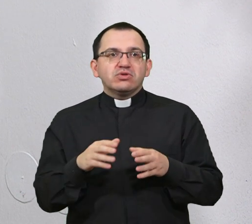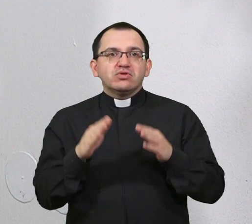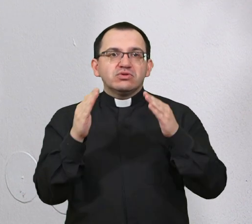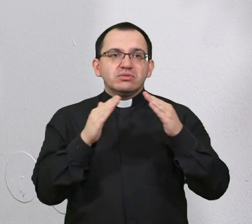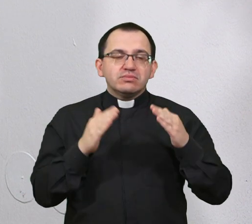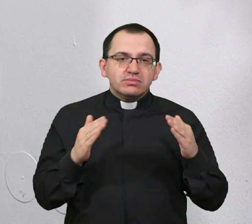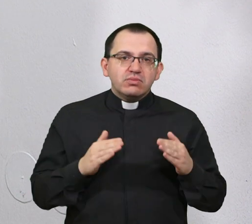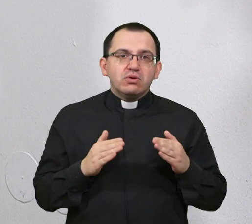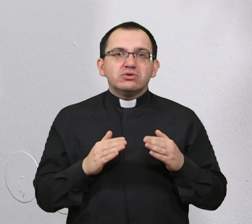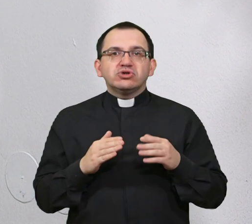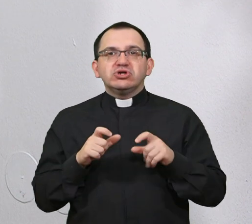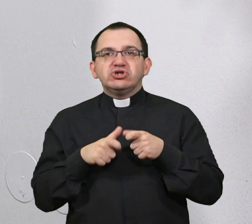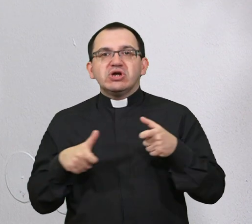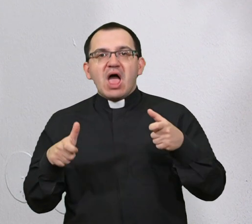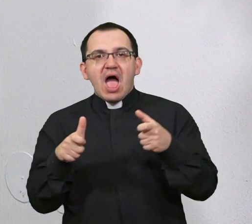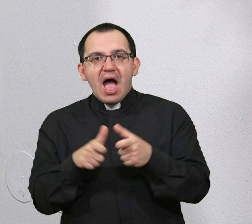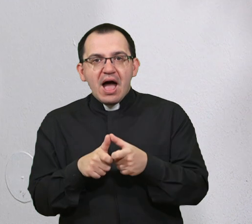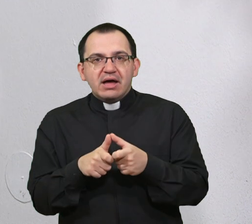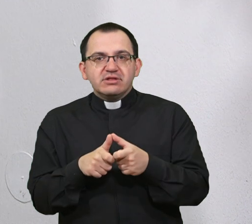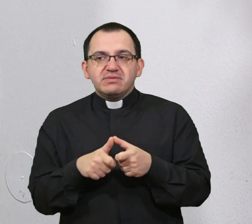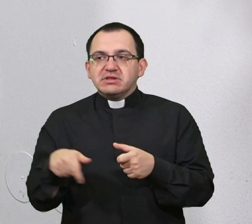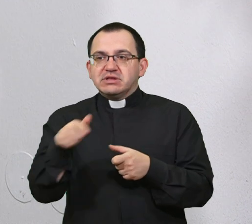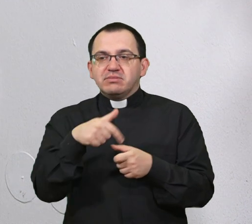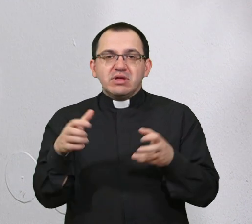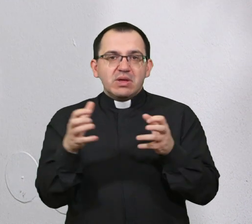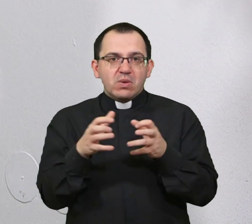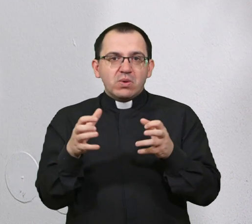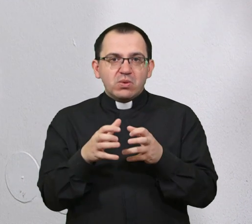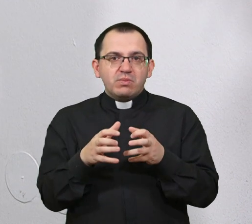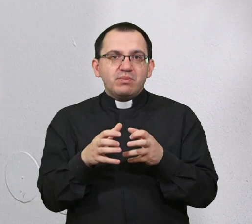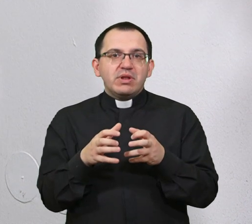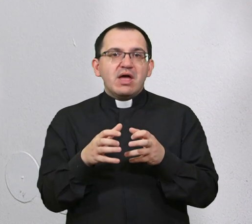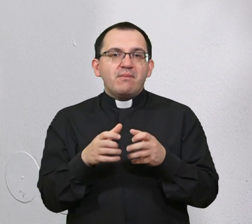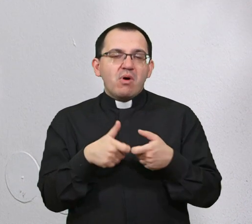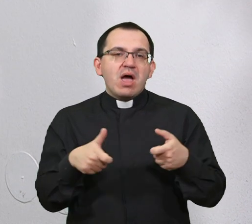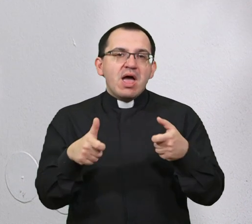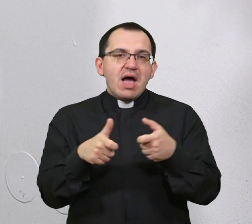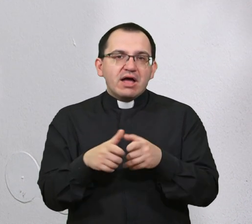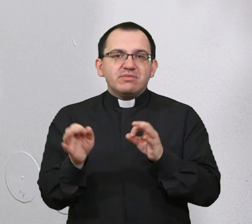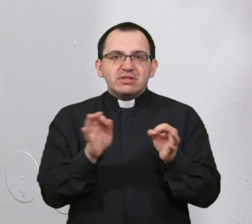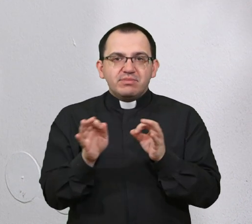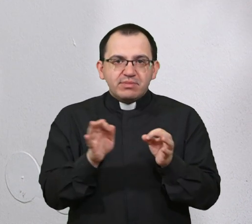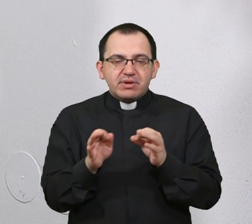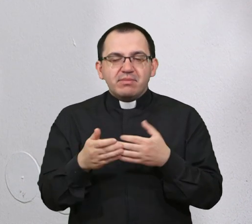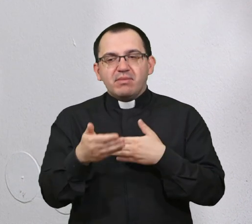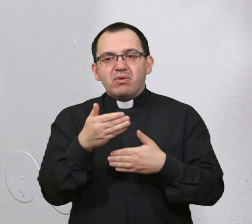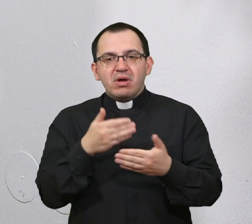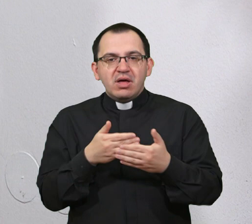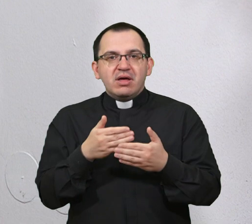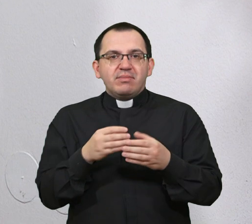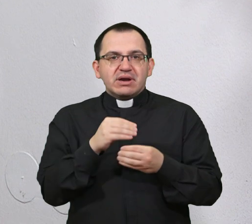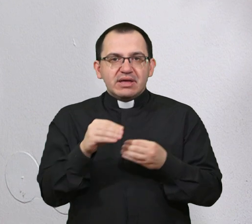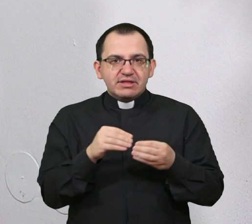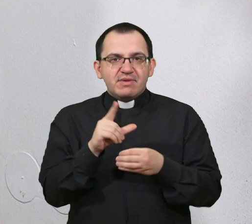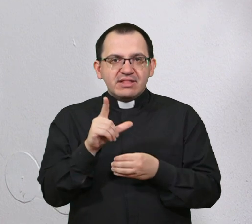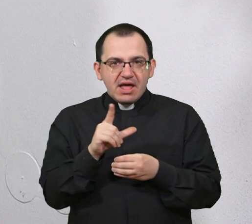vrijeme, odnosno advent, okupljamo se povodom adventa da se pripremimo za božične